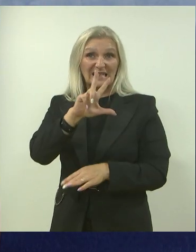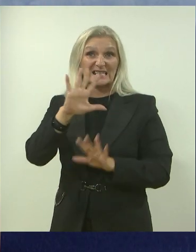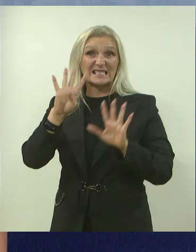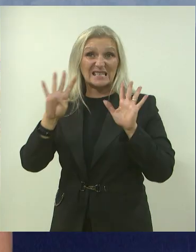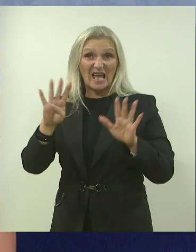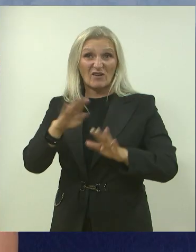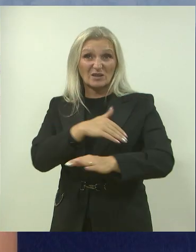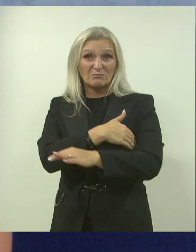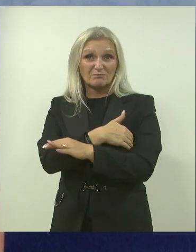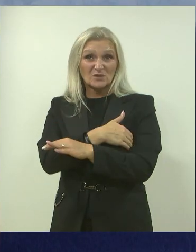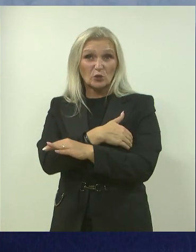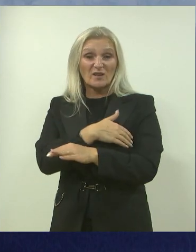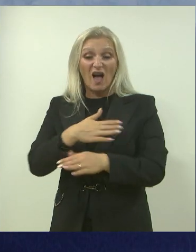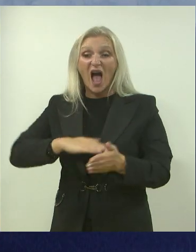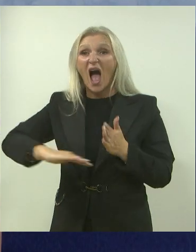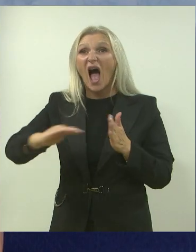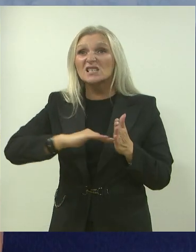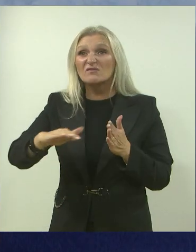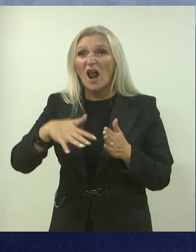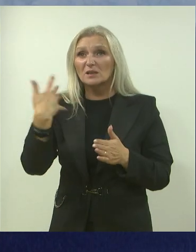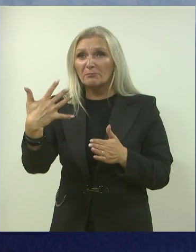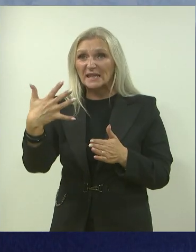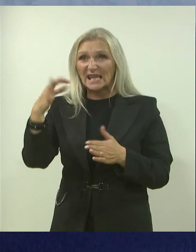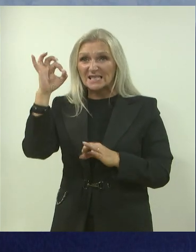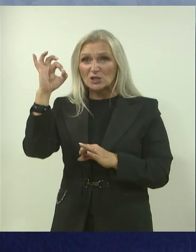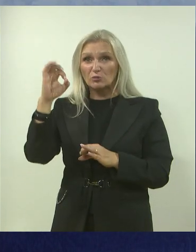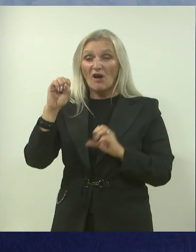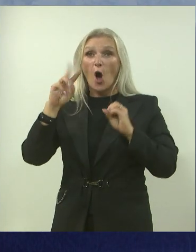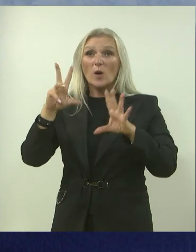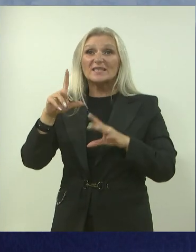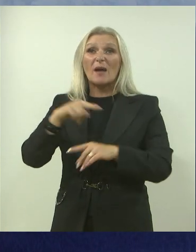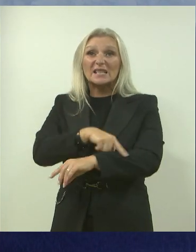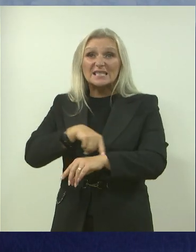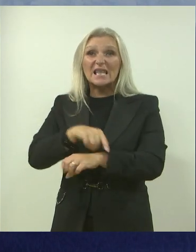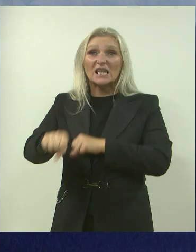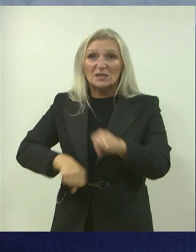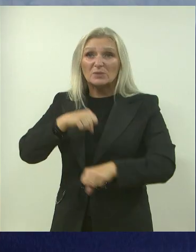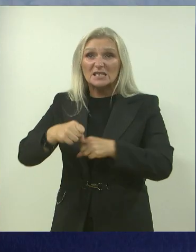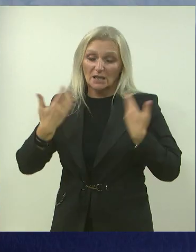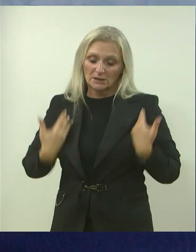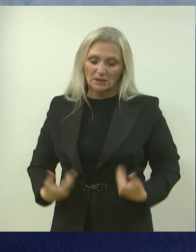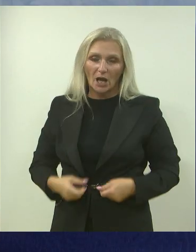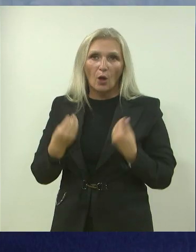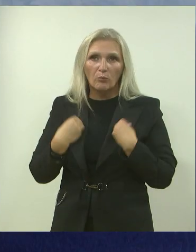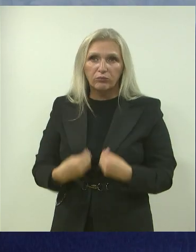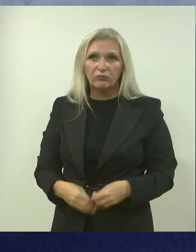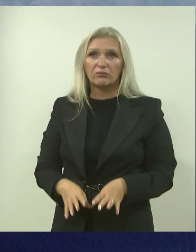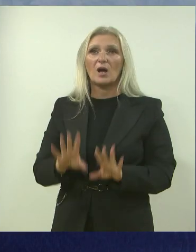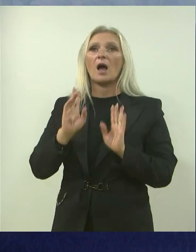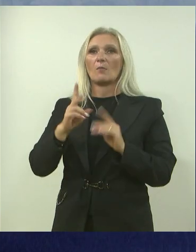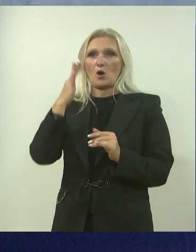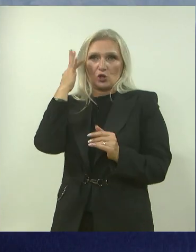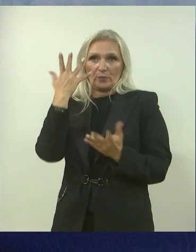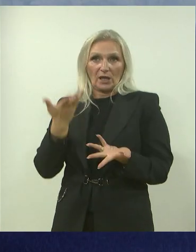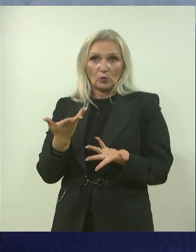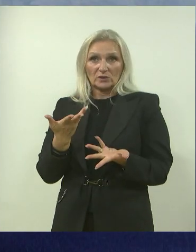a svat vam je 50, a vi ste po 18 sati na biciklu. Mislim, stvarno je, tijelo trpi, ali isto tako se moraš i brinuti za to tijelo. Znači,